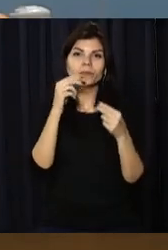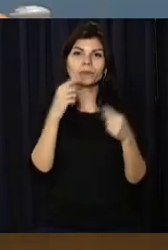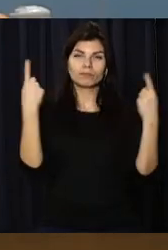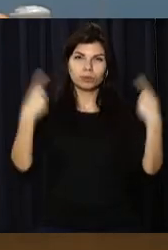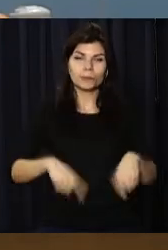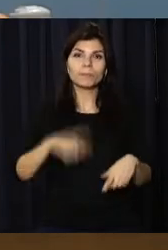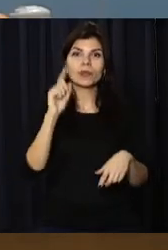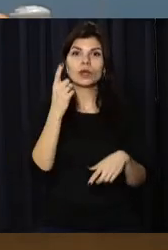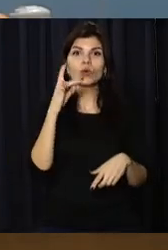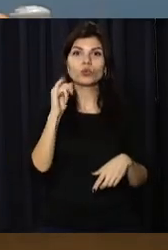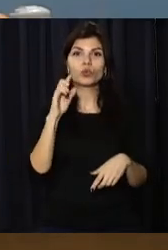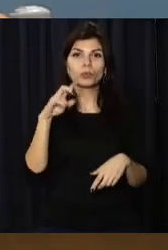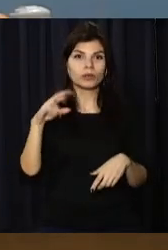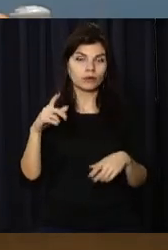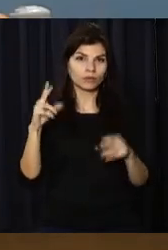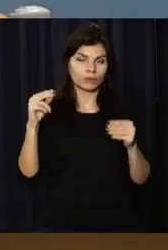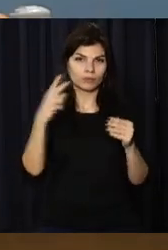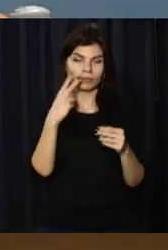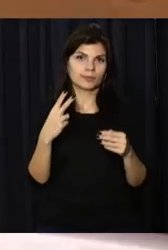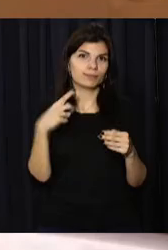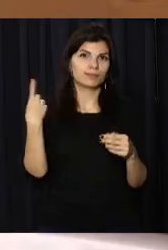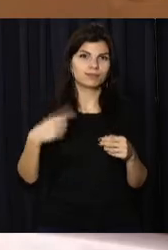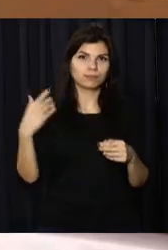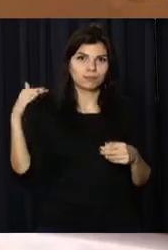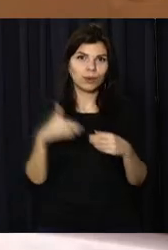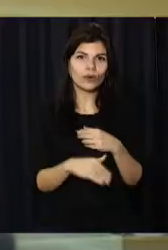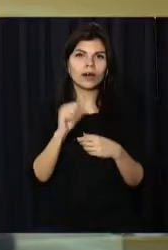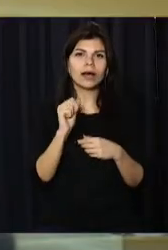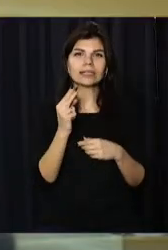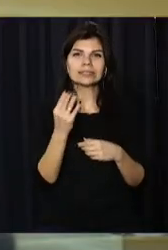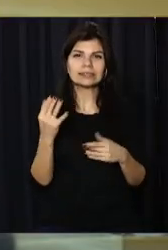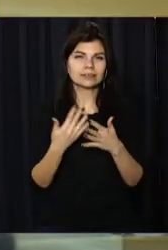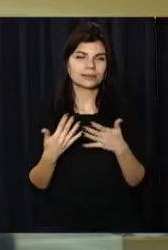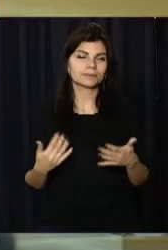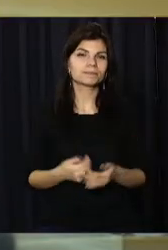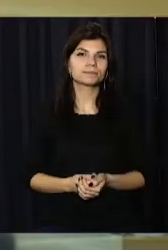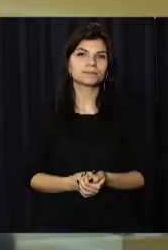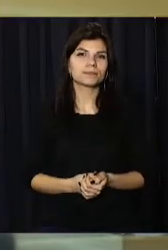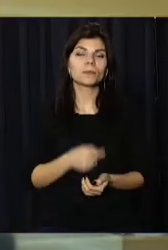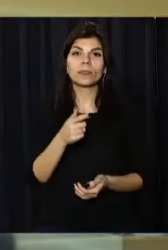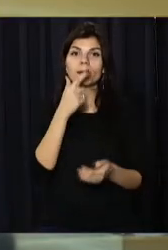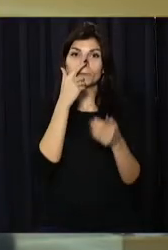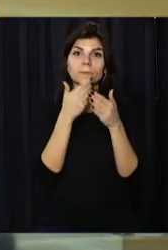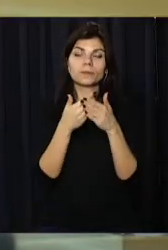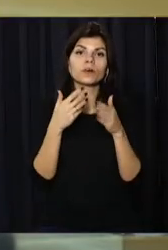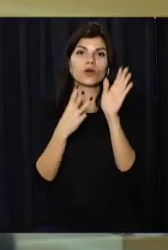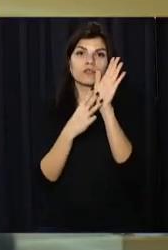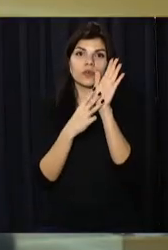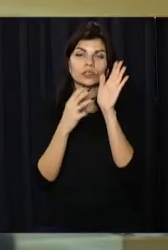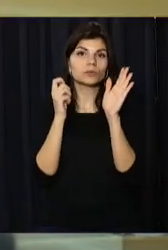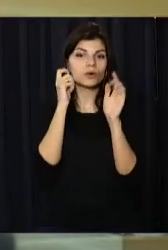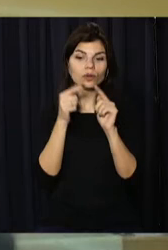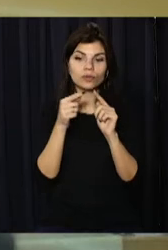РБК, рубль став однією з нестабільних валют у світі. Наближається восьма річниця кримського спротиву